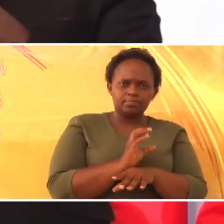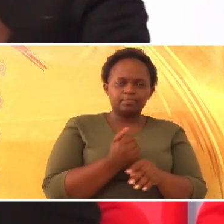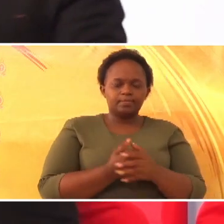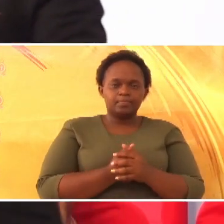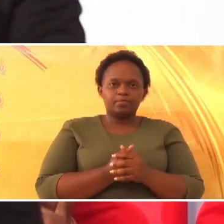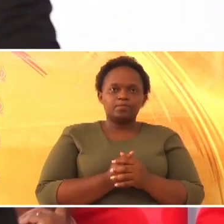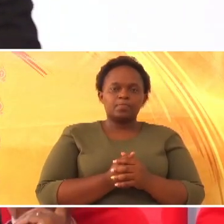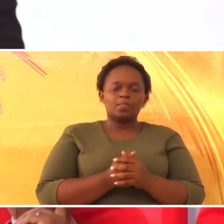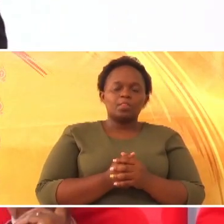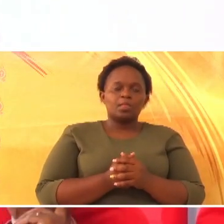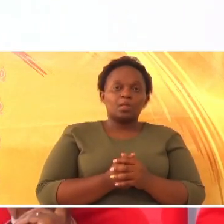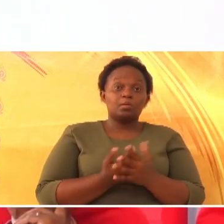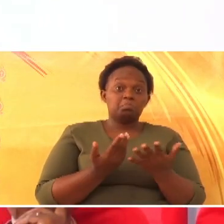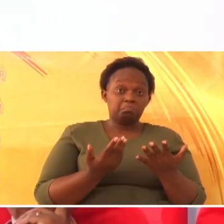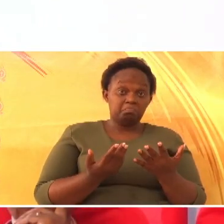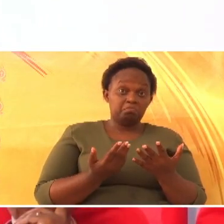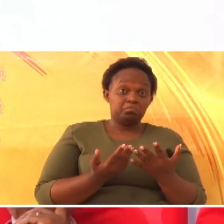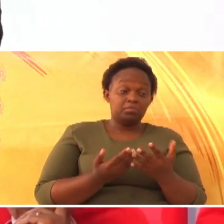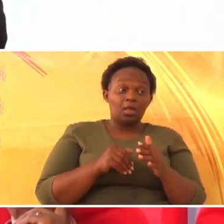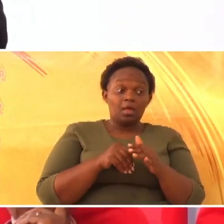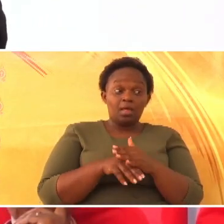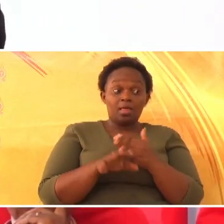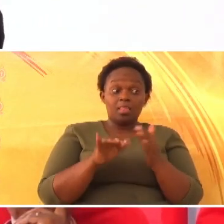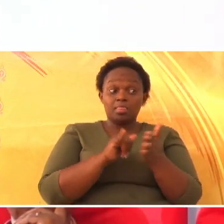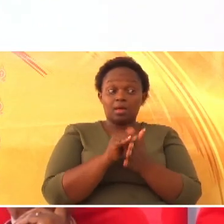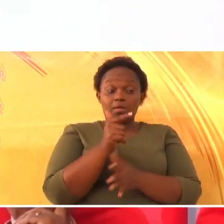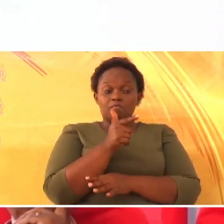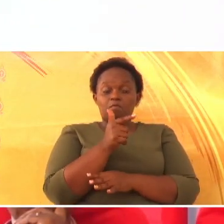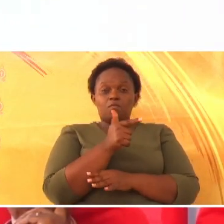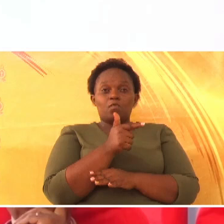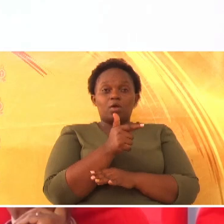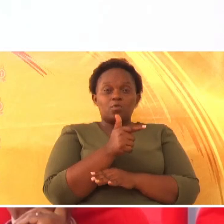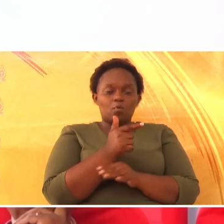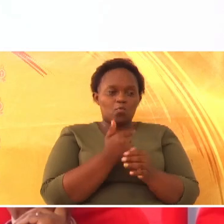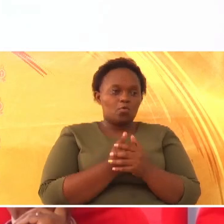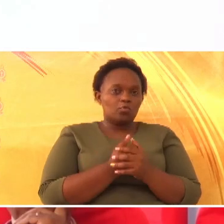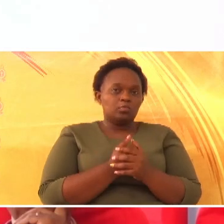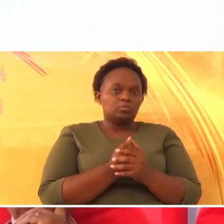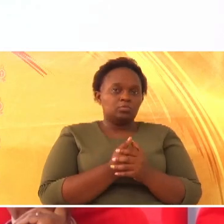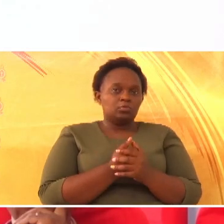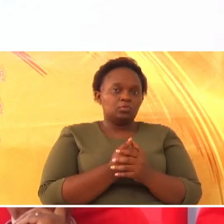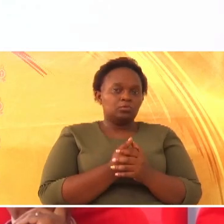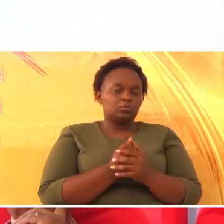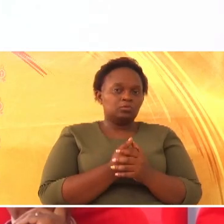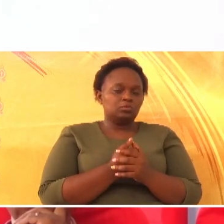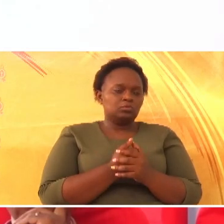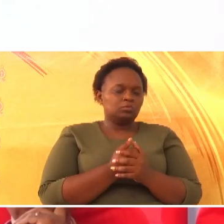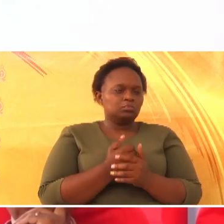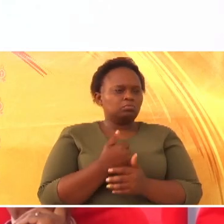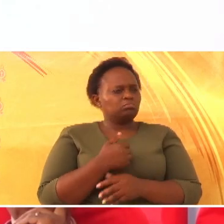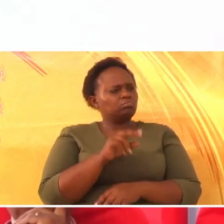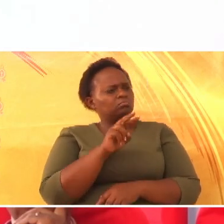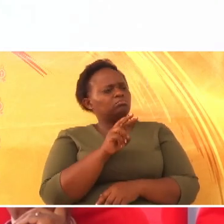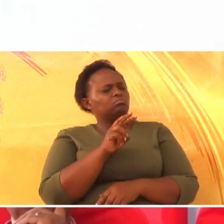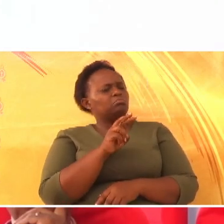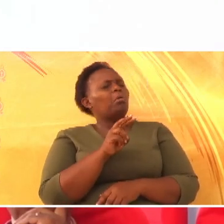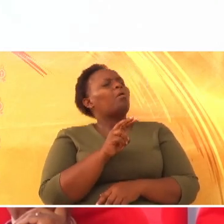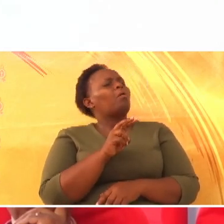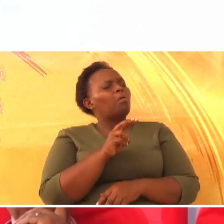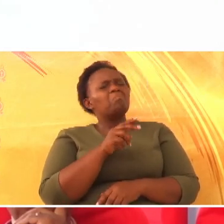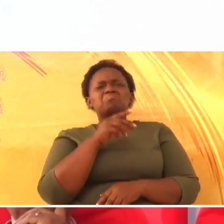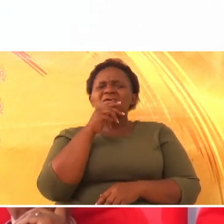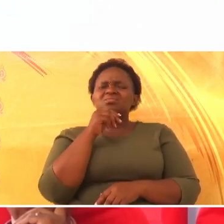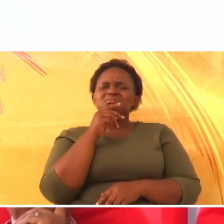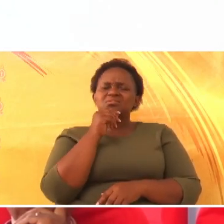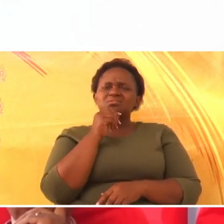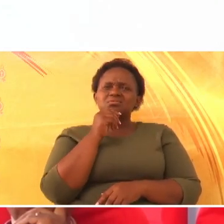Na katika cinema hiyo, alikuwa, nilishangaa sana, wanaume,